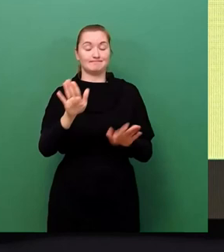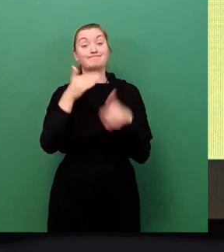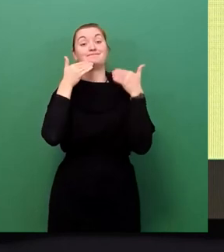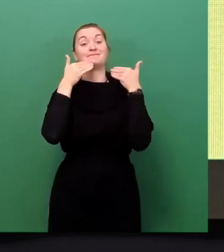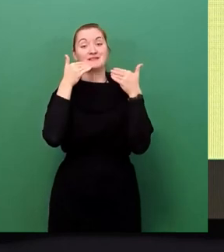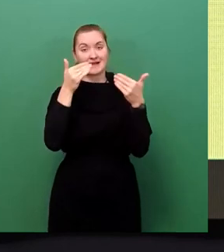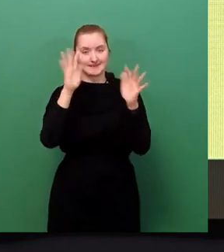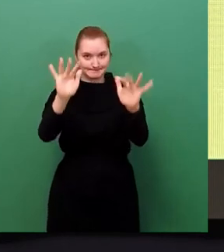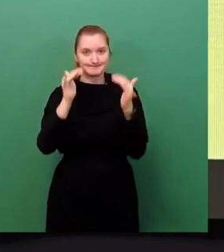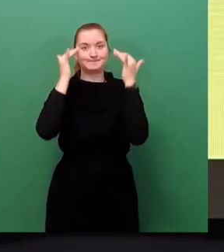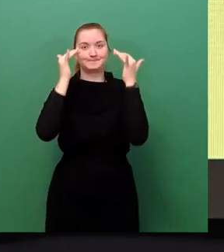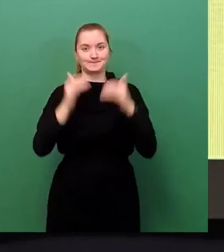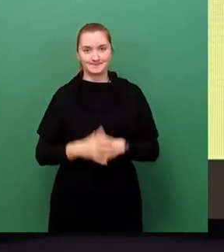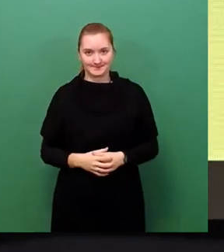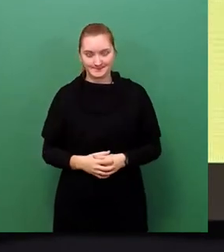Aufmerksamkeit.